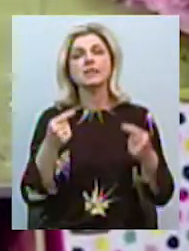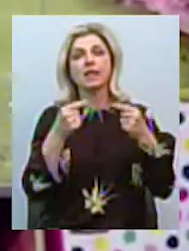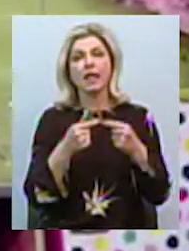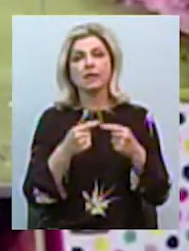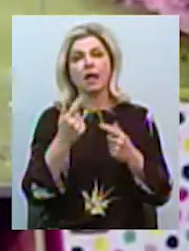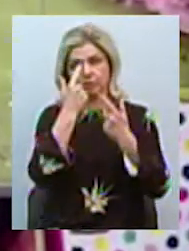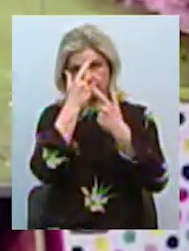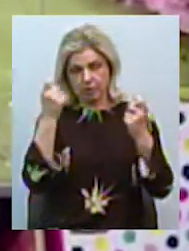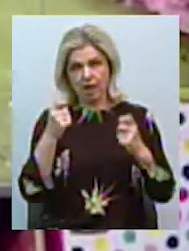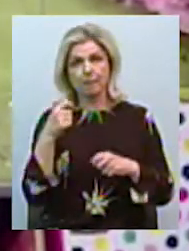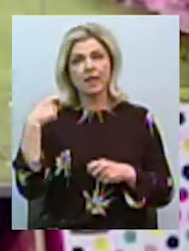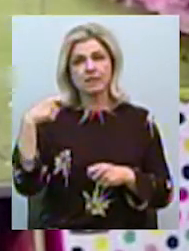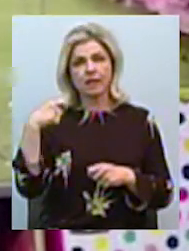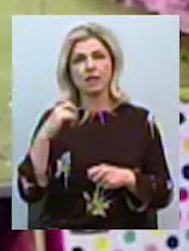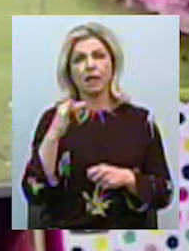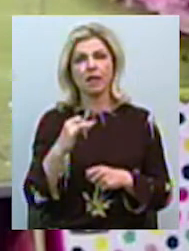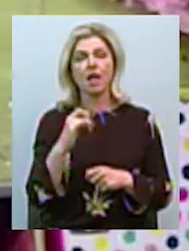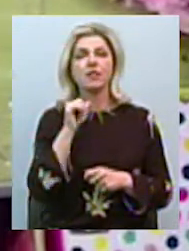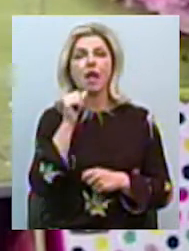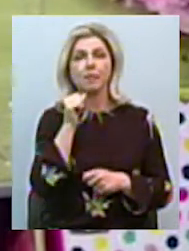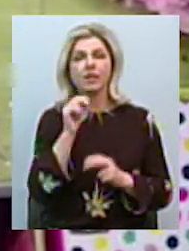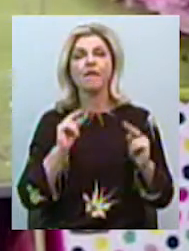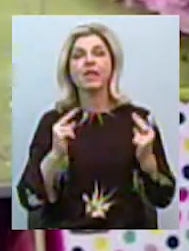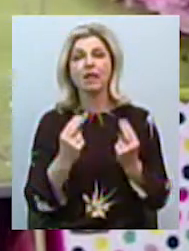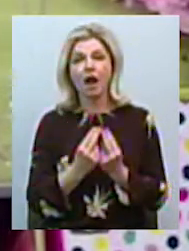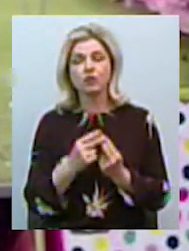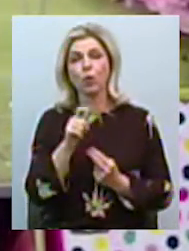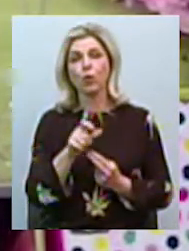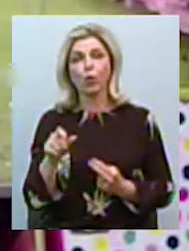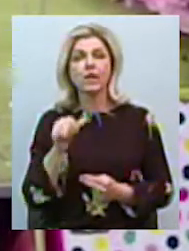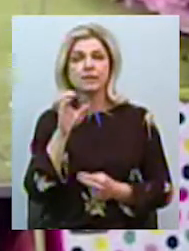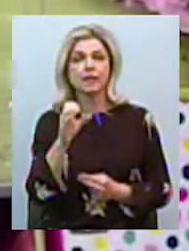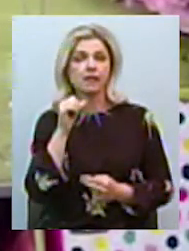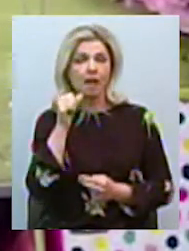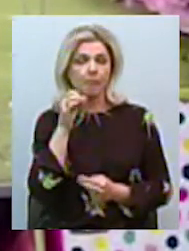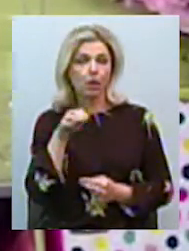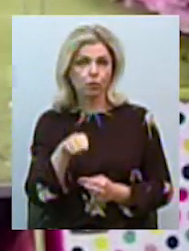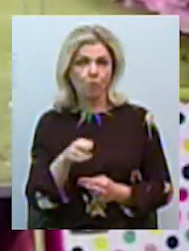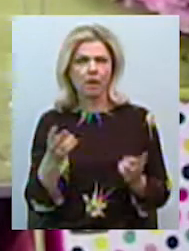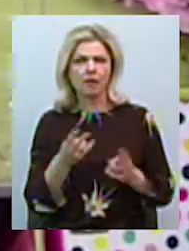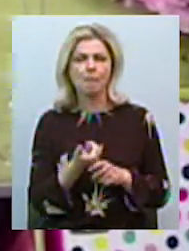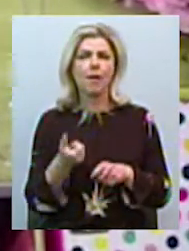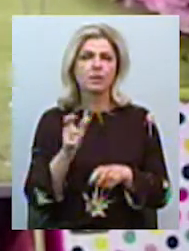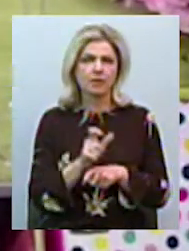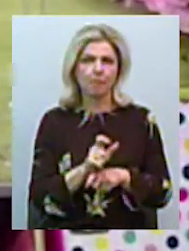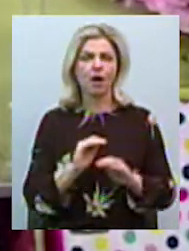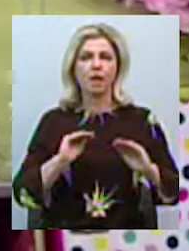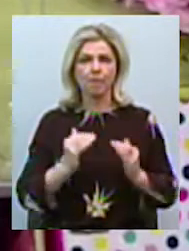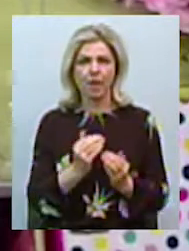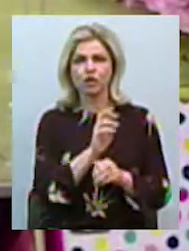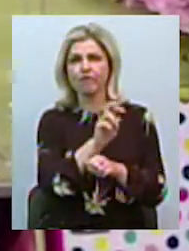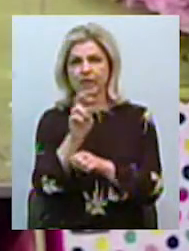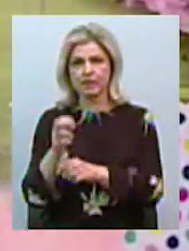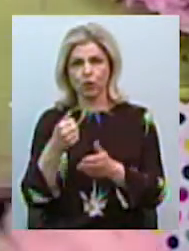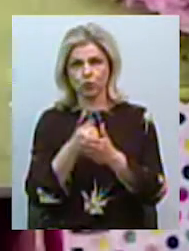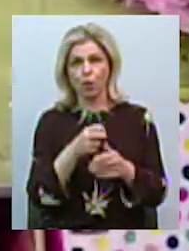президента Інтернаціональної діабетичної федерації, людям з цукровим діабетом потрібно максимально зменшити свої візити до лікарні і